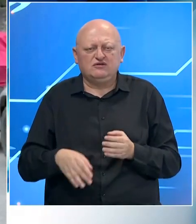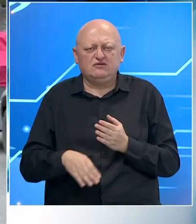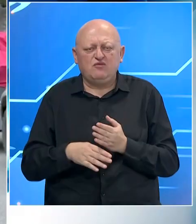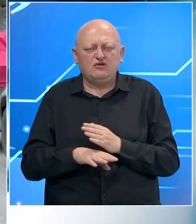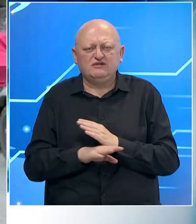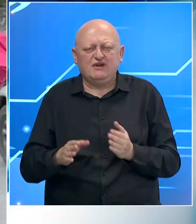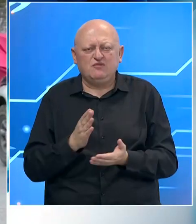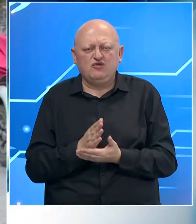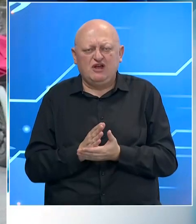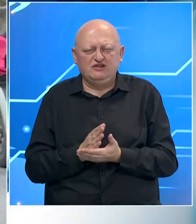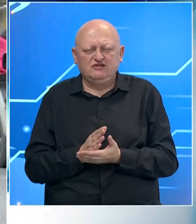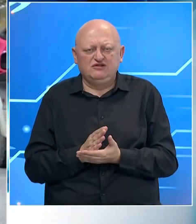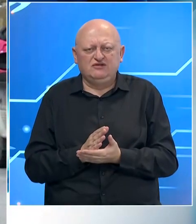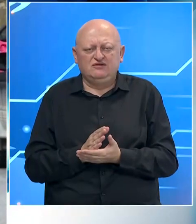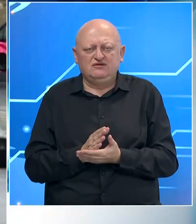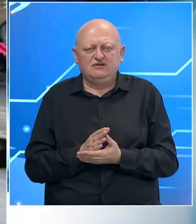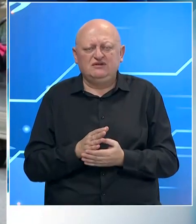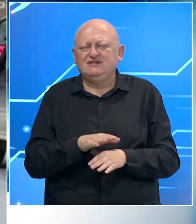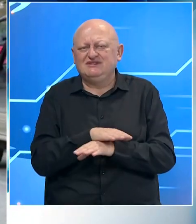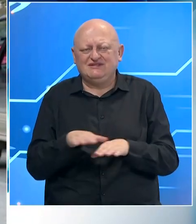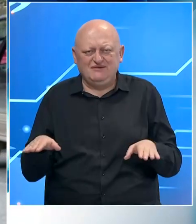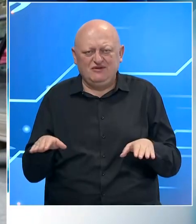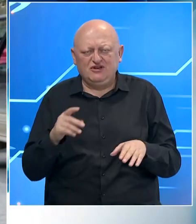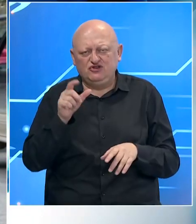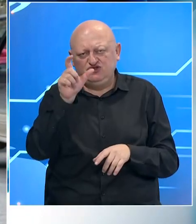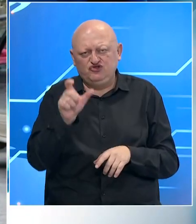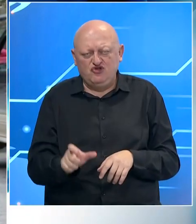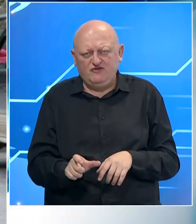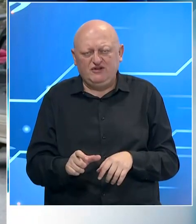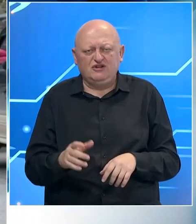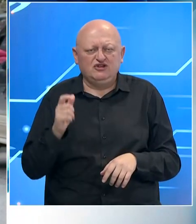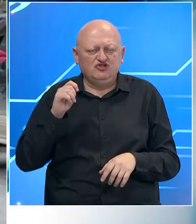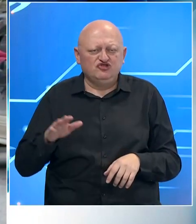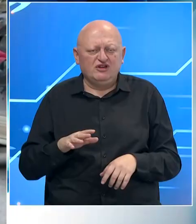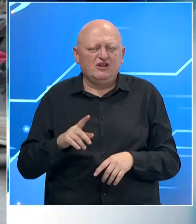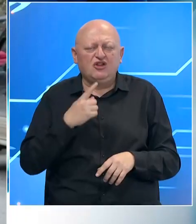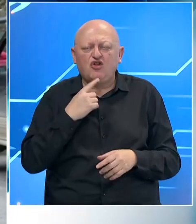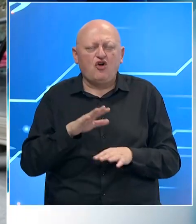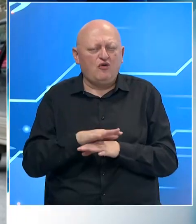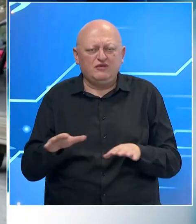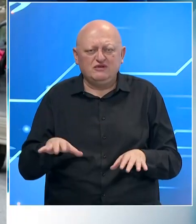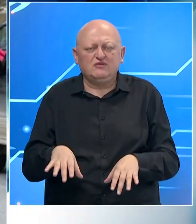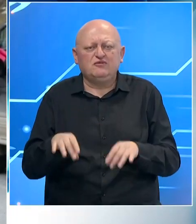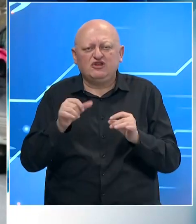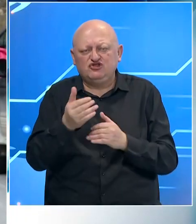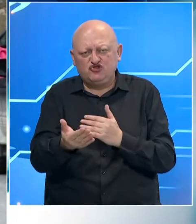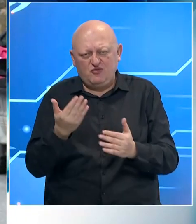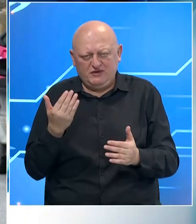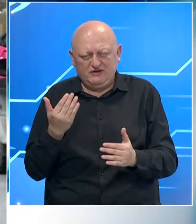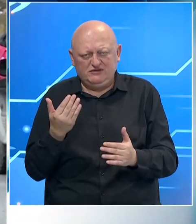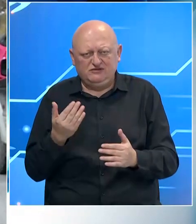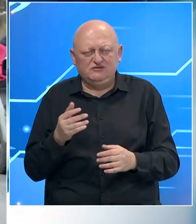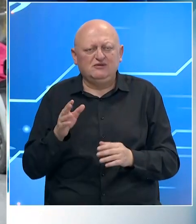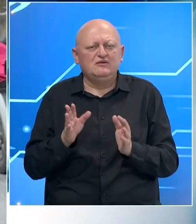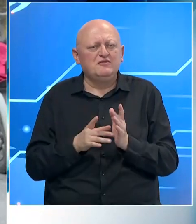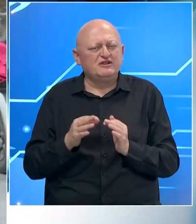mogući način da se svaki čovjek, žena ili bilo ko pronađe što prije. Mirza,